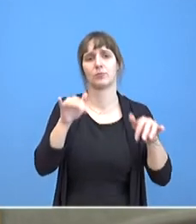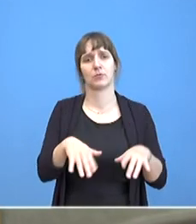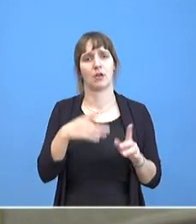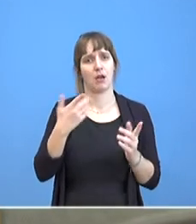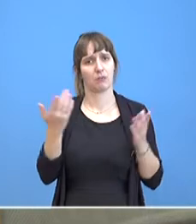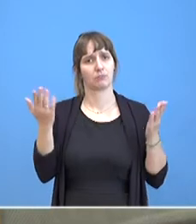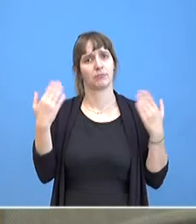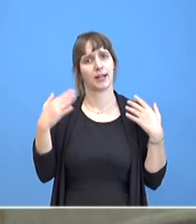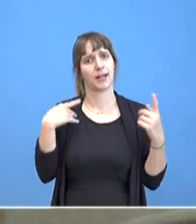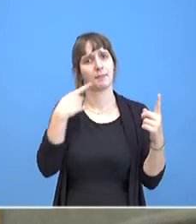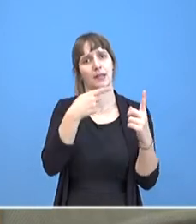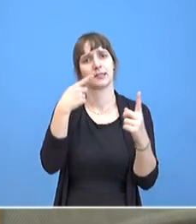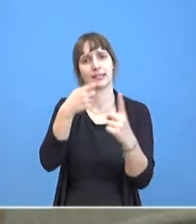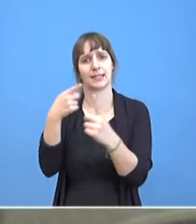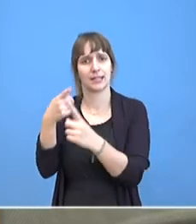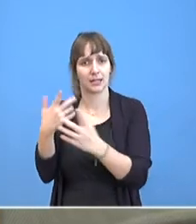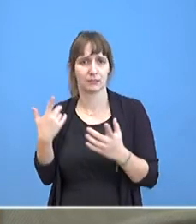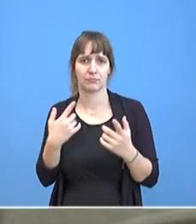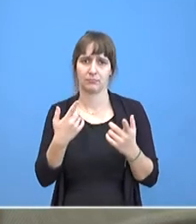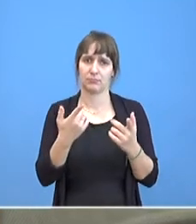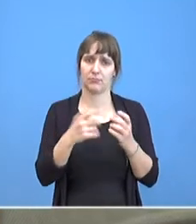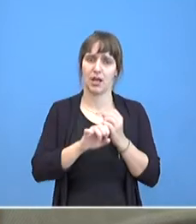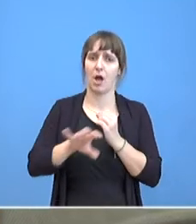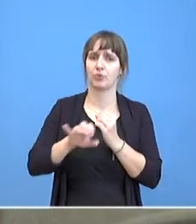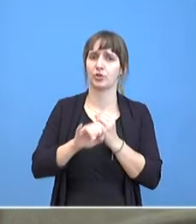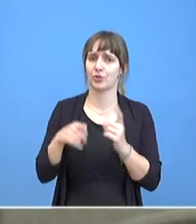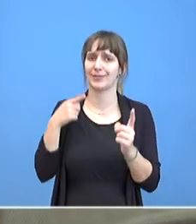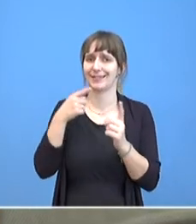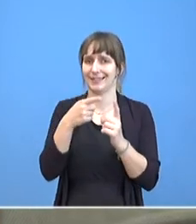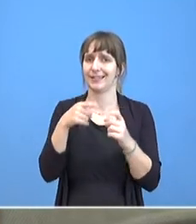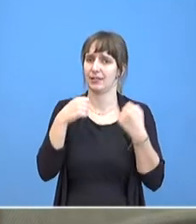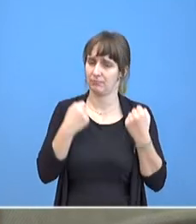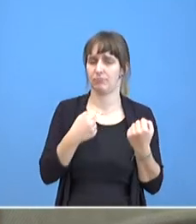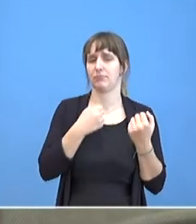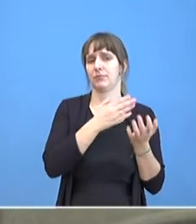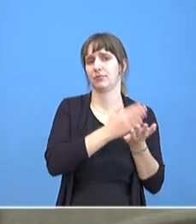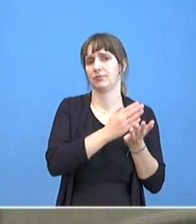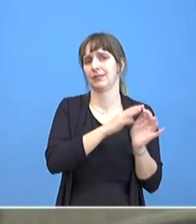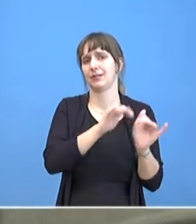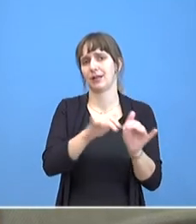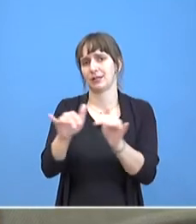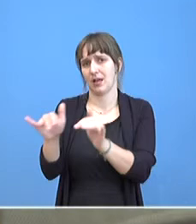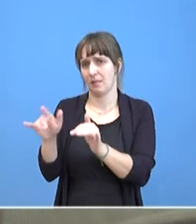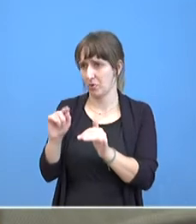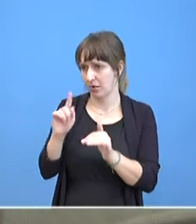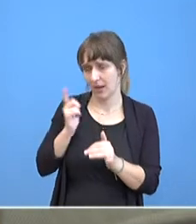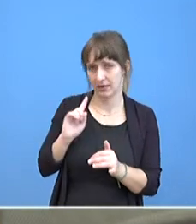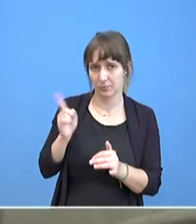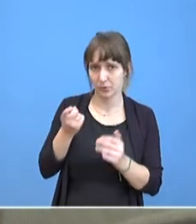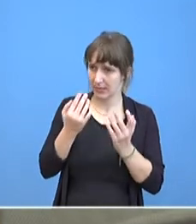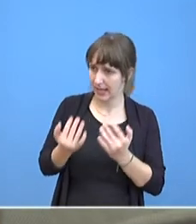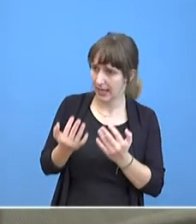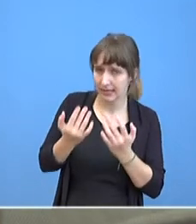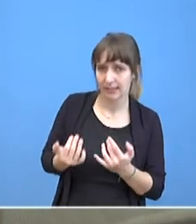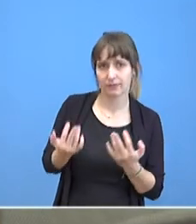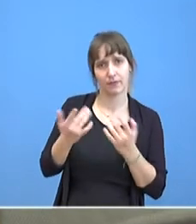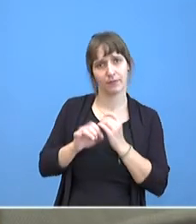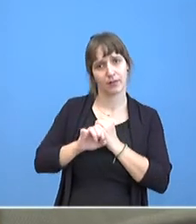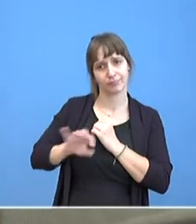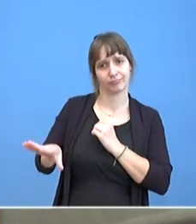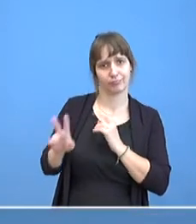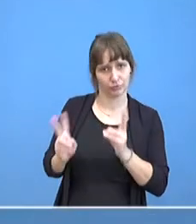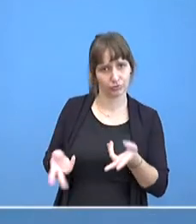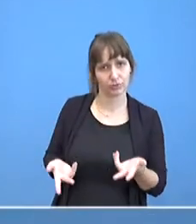Klimaziele und Ausstoßziele festgelegt worden. Da müssen Sie dann wahrscheinlich auch errechnen, wie viel Sie ausstoßen.